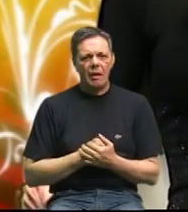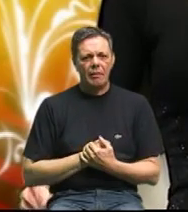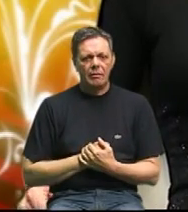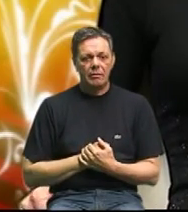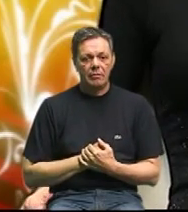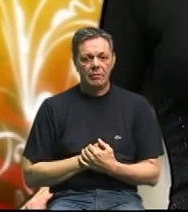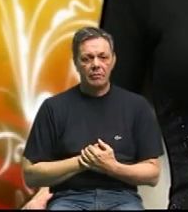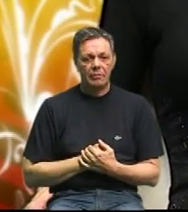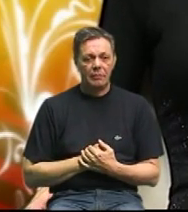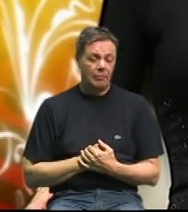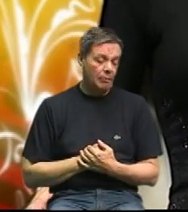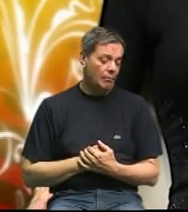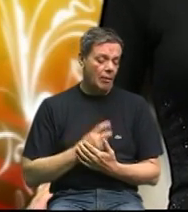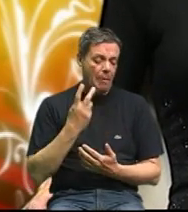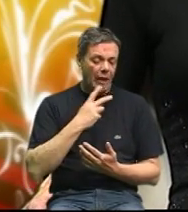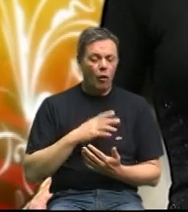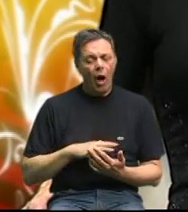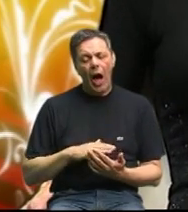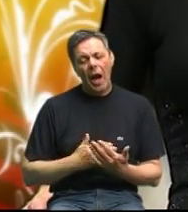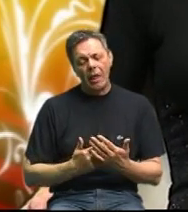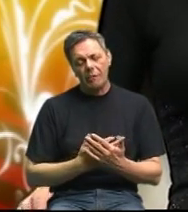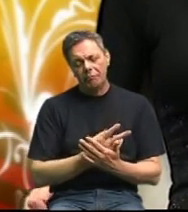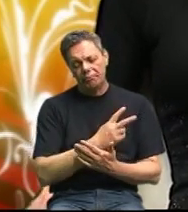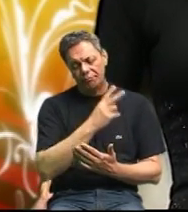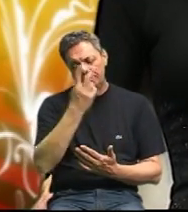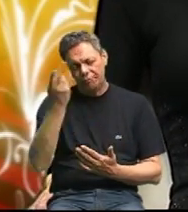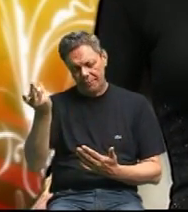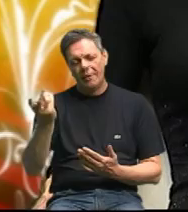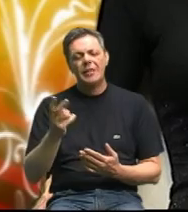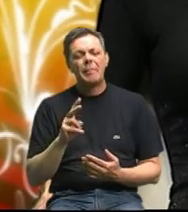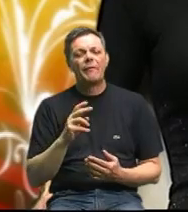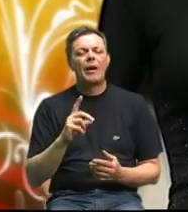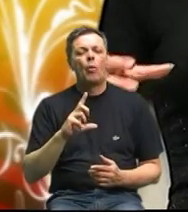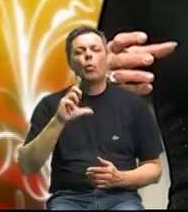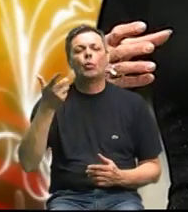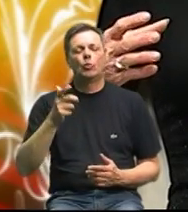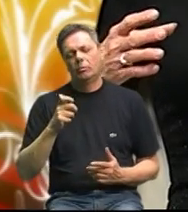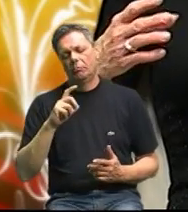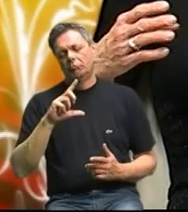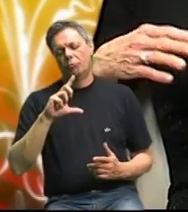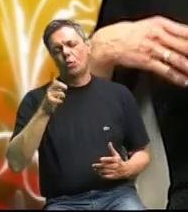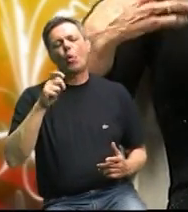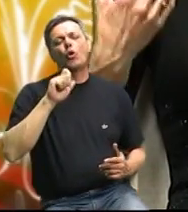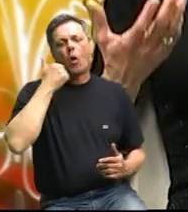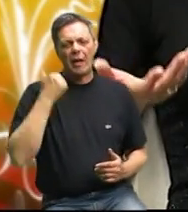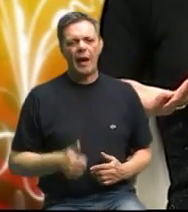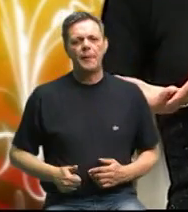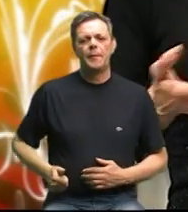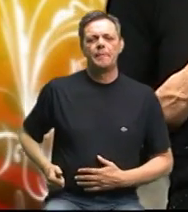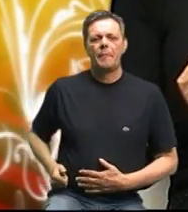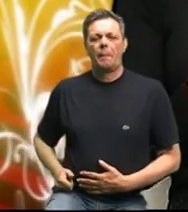drugči čovjek kakrine drugči čovjek nije tak postaje taki